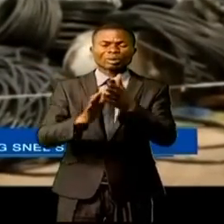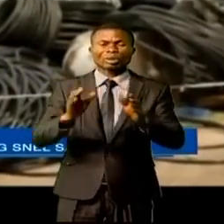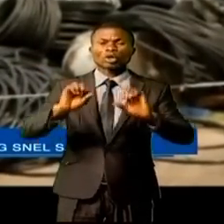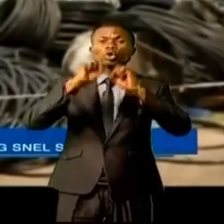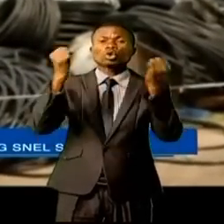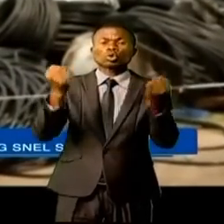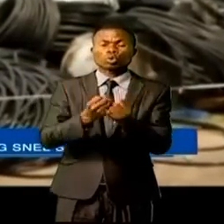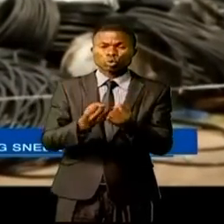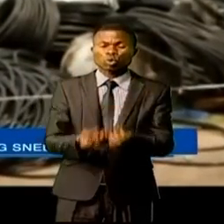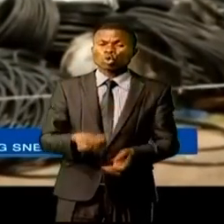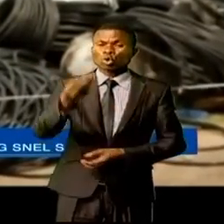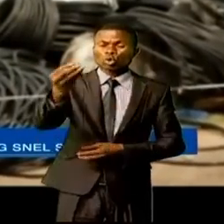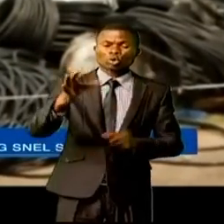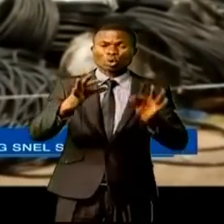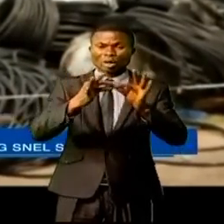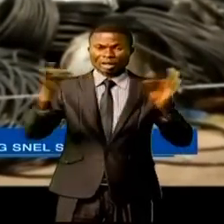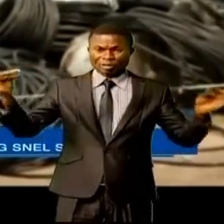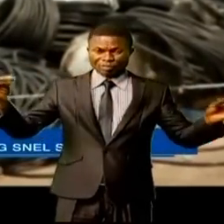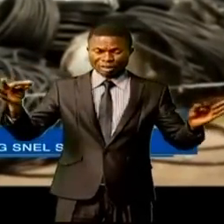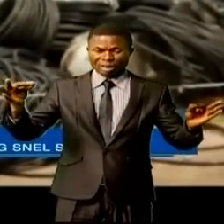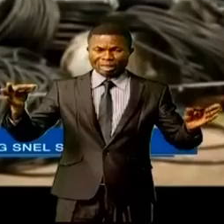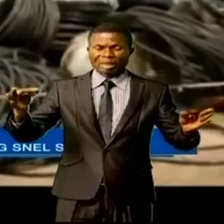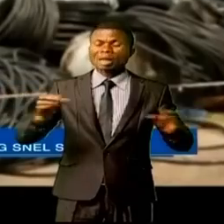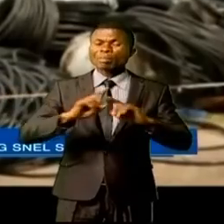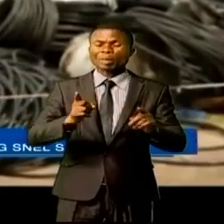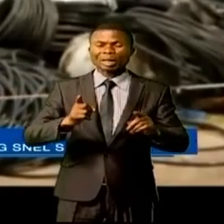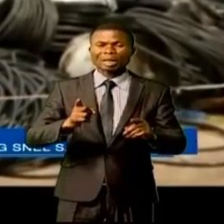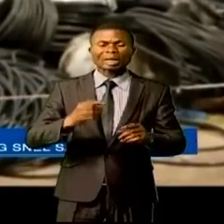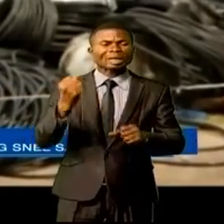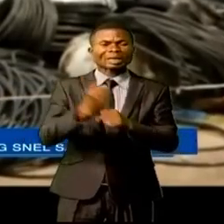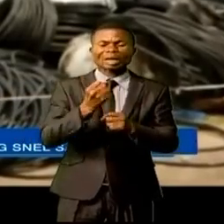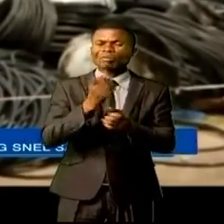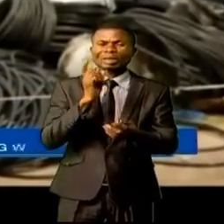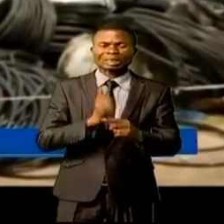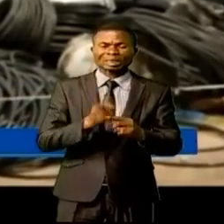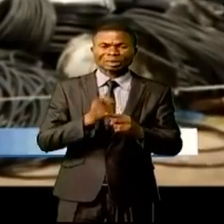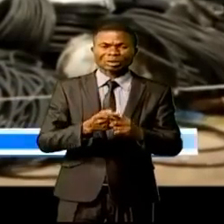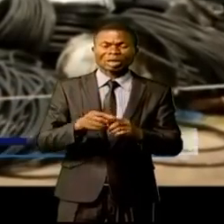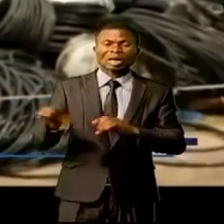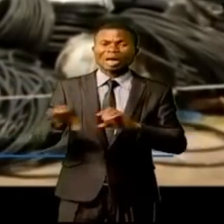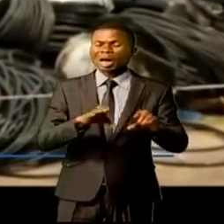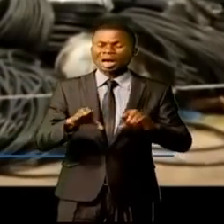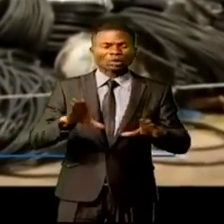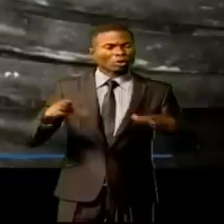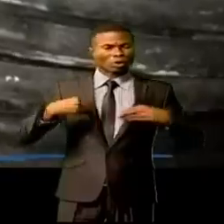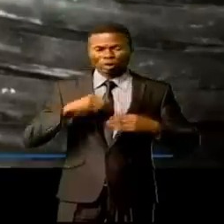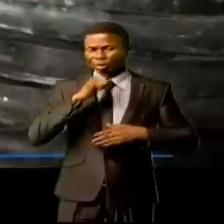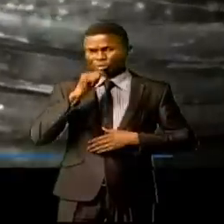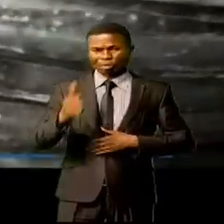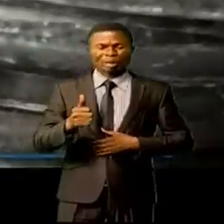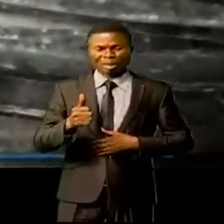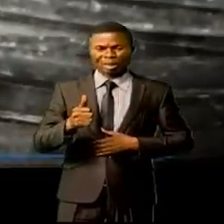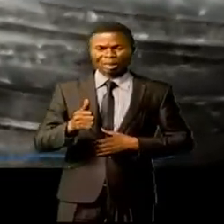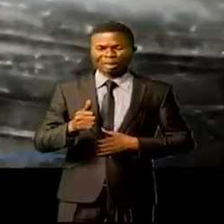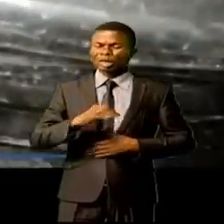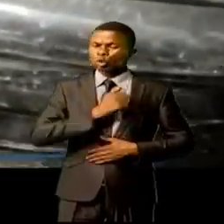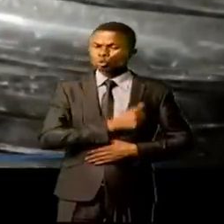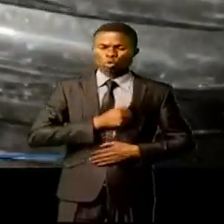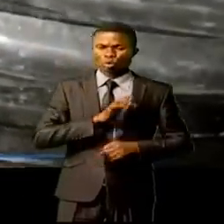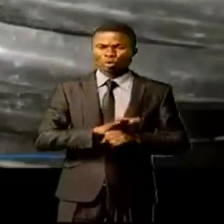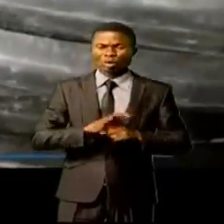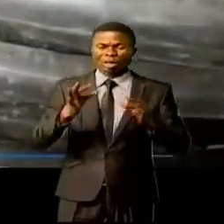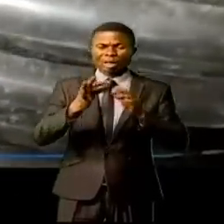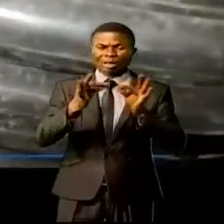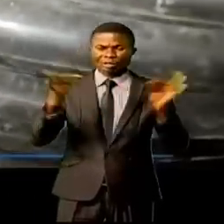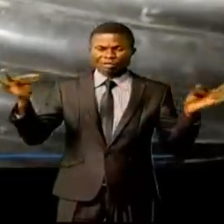sort ses mètres de câbles dans son magasin mais ça n'arrive pas au réseau. C'est des actes que nous condamnons, que nous déplorons. Ces tourelles des câbles détournées